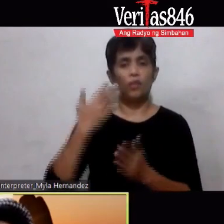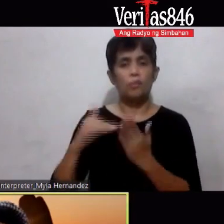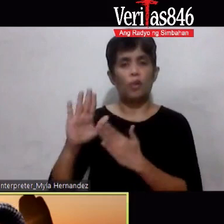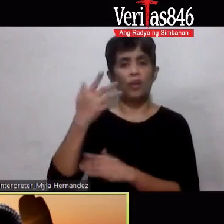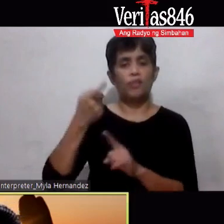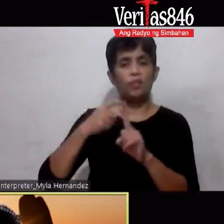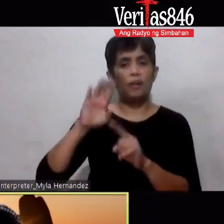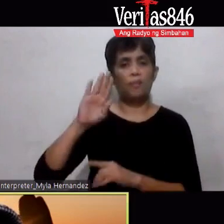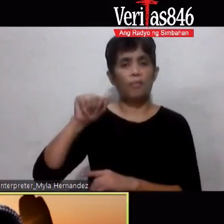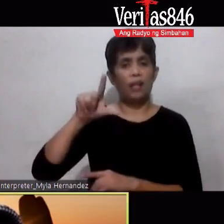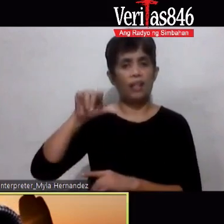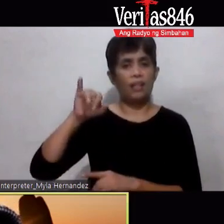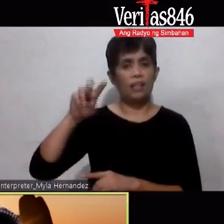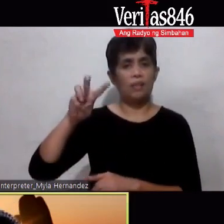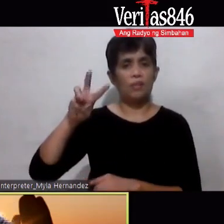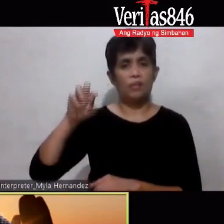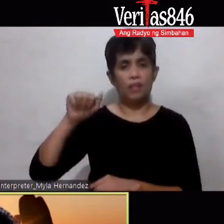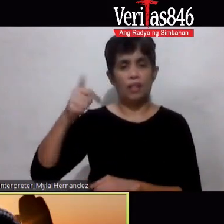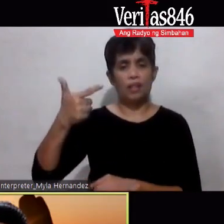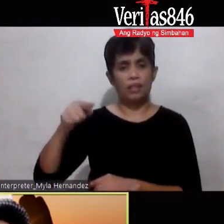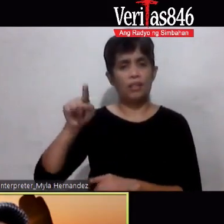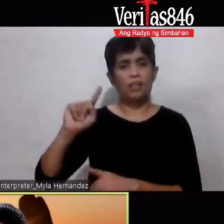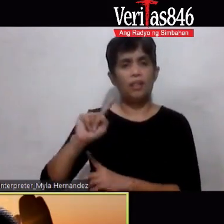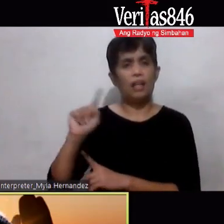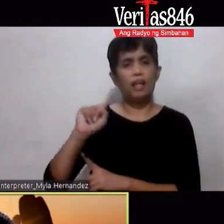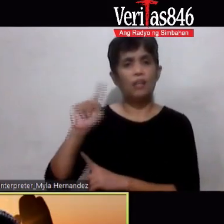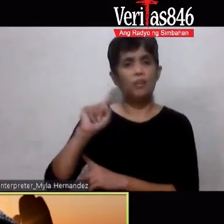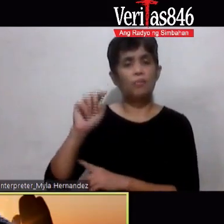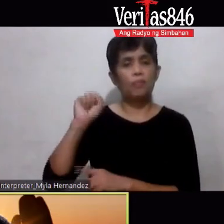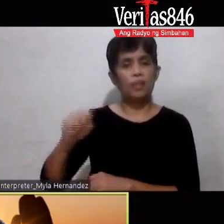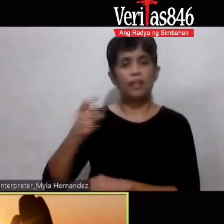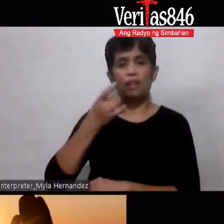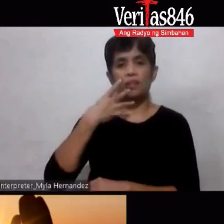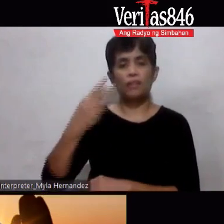ulanday ano po ang pwedeng inumin sa mataas ang uric acid